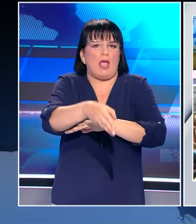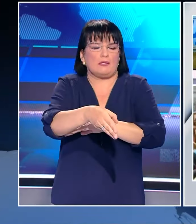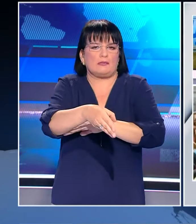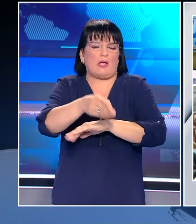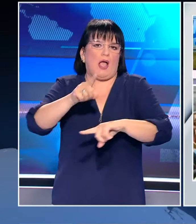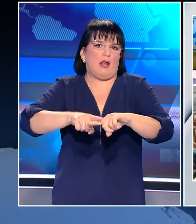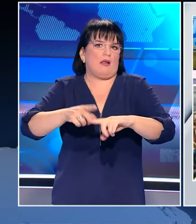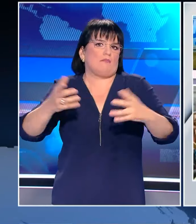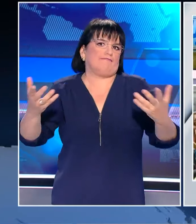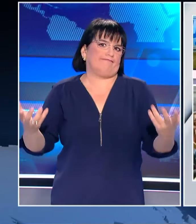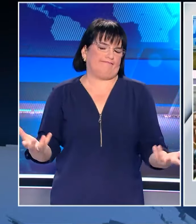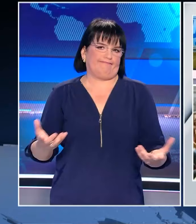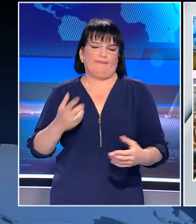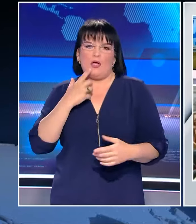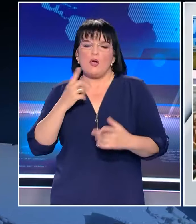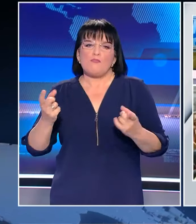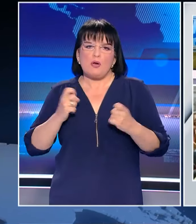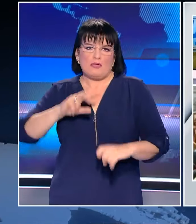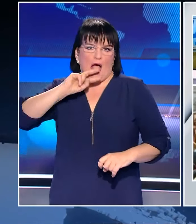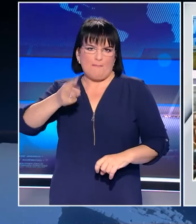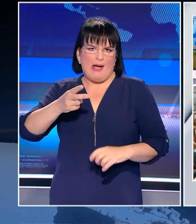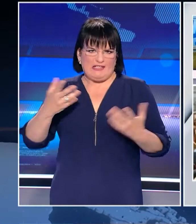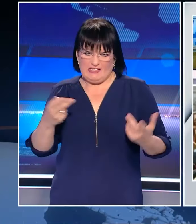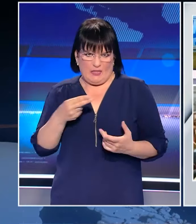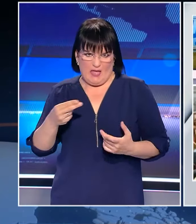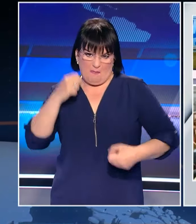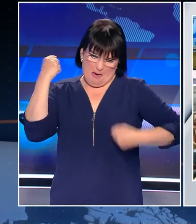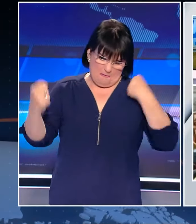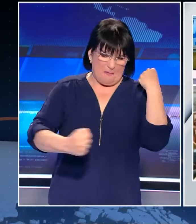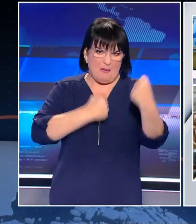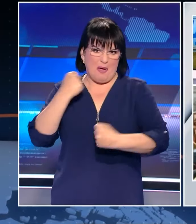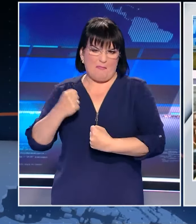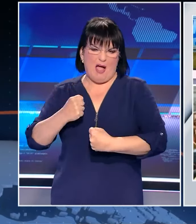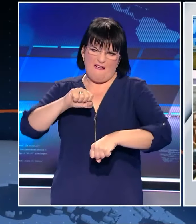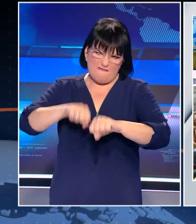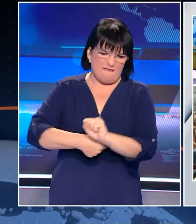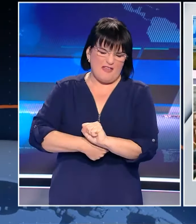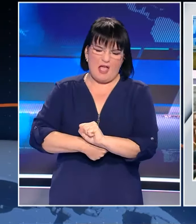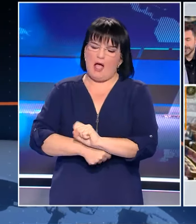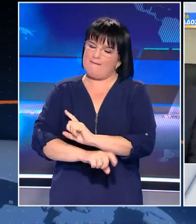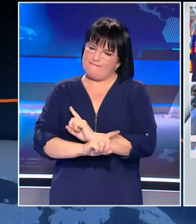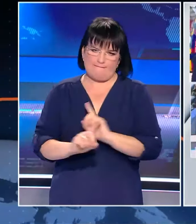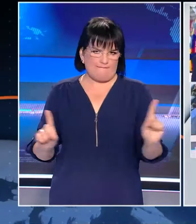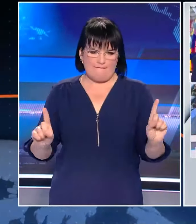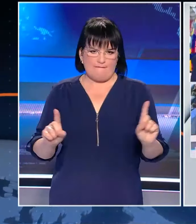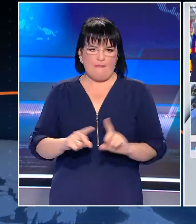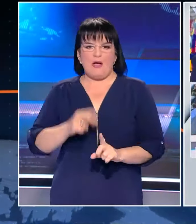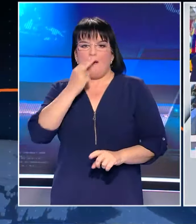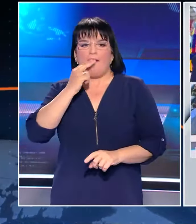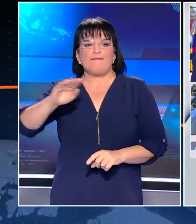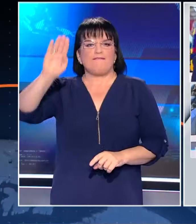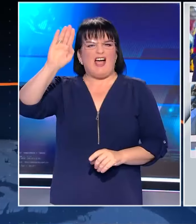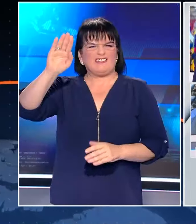ελληνικό κοινοβούλιο δεν πρέπει να απαντάμε με χειροδικίες ή με τέτοιους τρόπους. Άκουσα κάποιους. Ο φασισμός